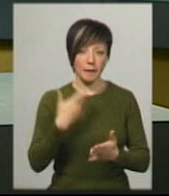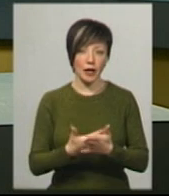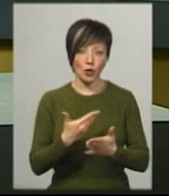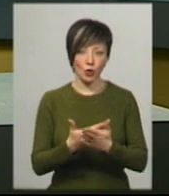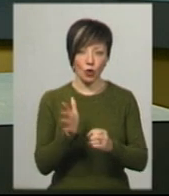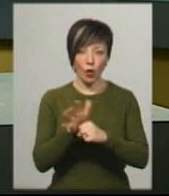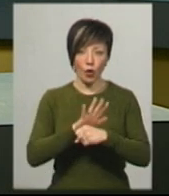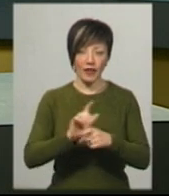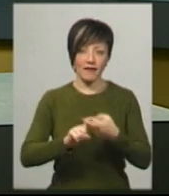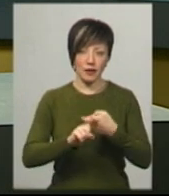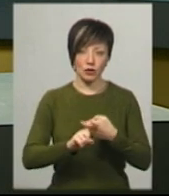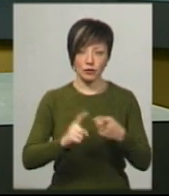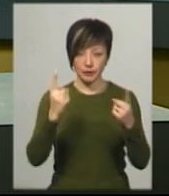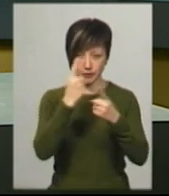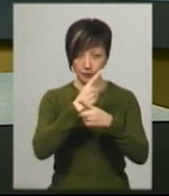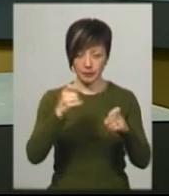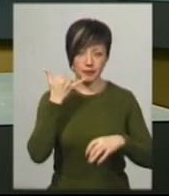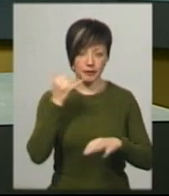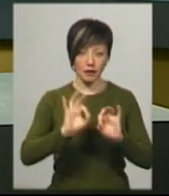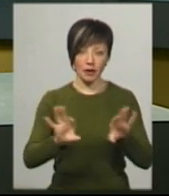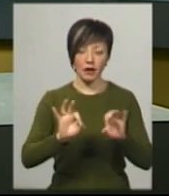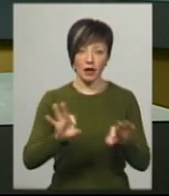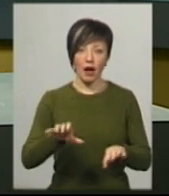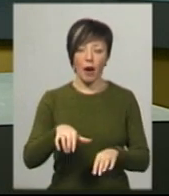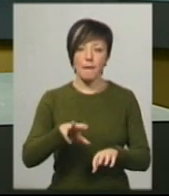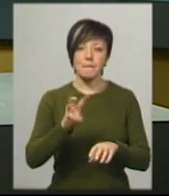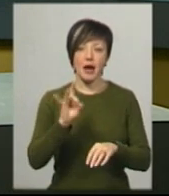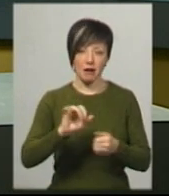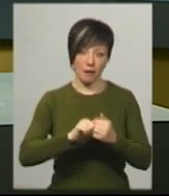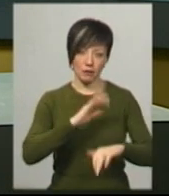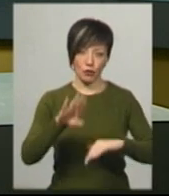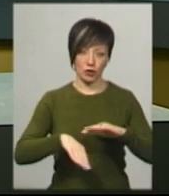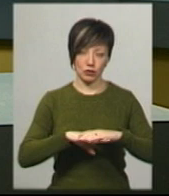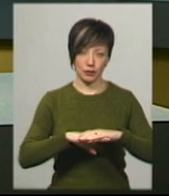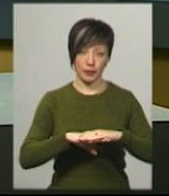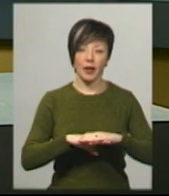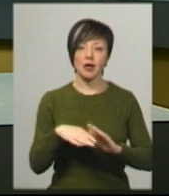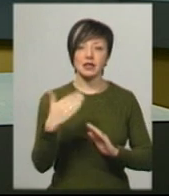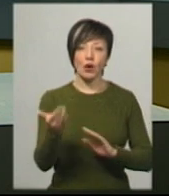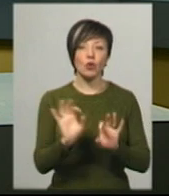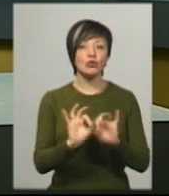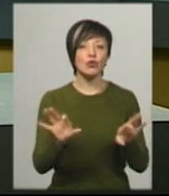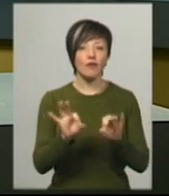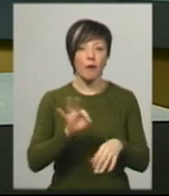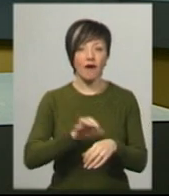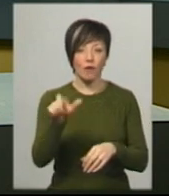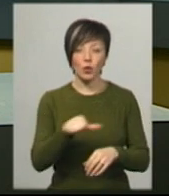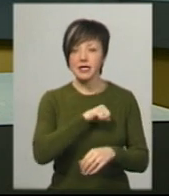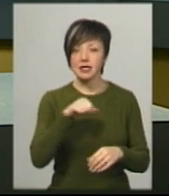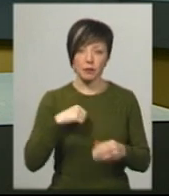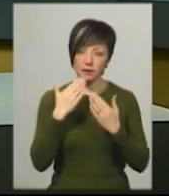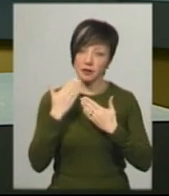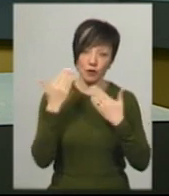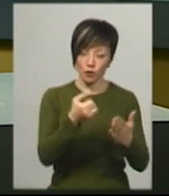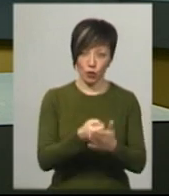коронавірус. Про це Суспільному телефоном розповів мер Кам'янця-Подільського Михайло Сімашкевич. За його словами, хворий сам звернувся